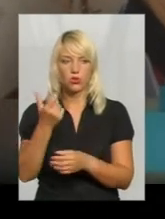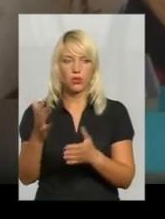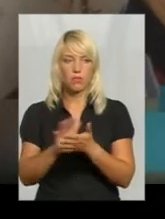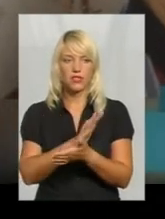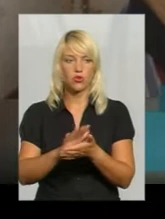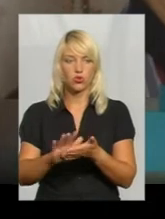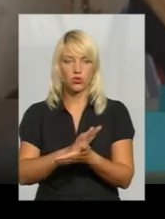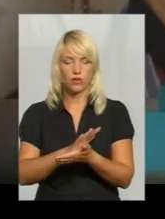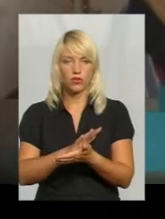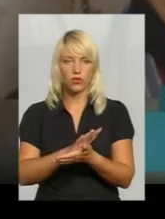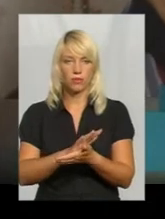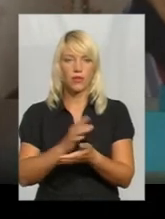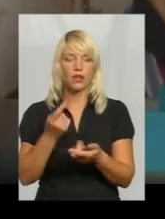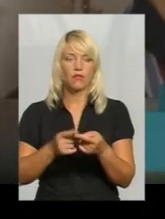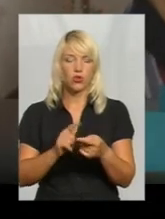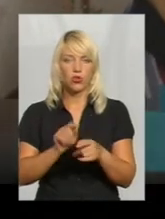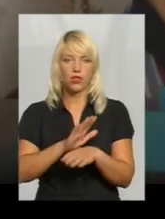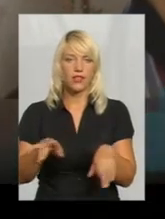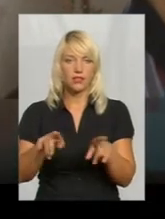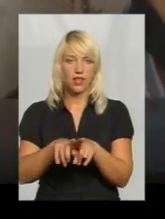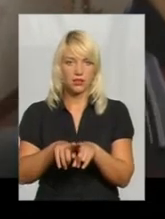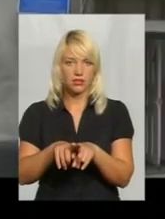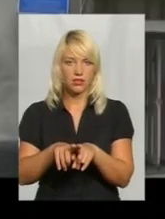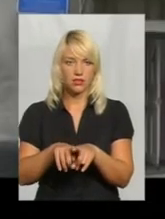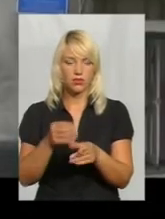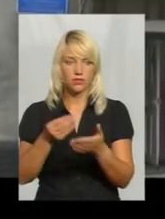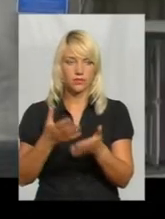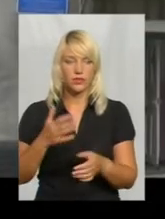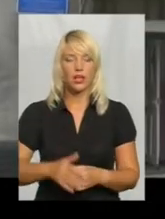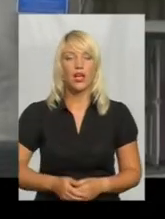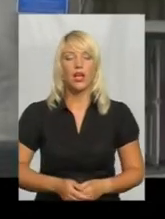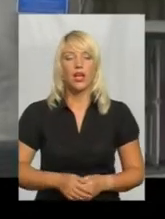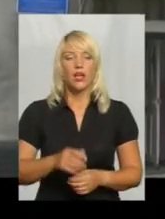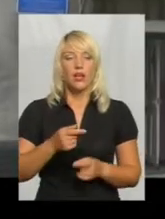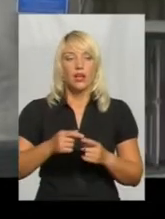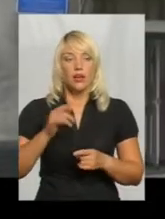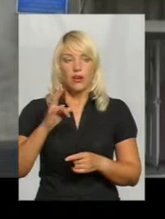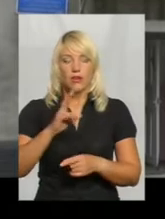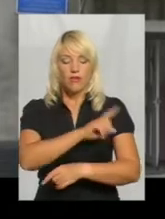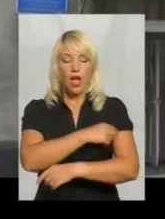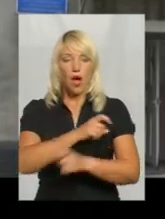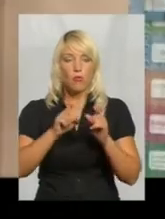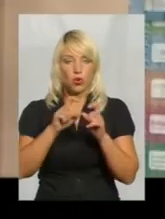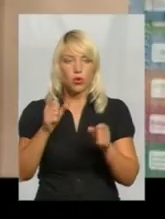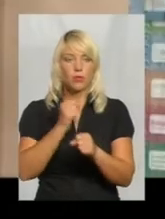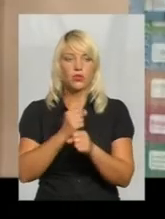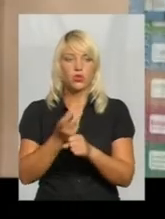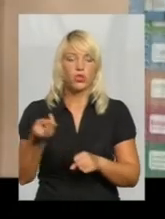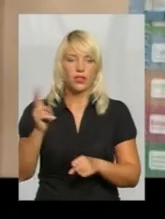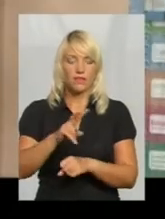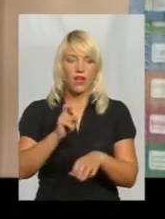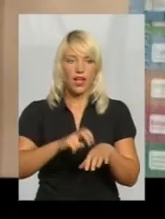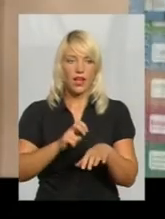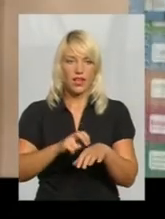вона трошки по карману не так лупить. У Богданівецькій амбулаторії працюють два лікарі, каже її завідувачка Ольга